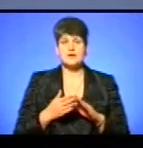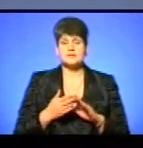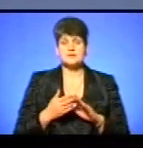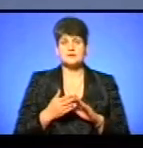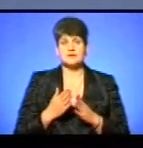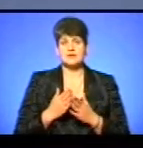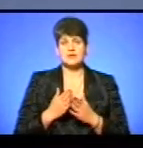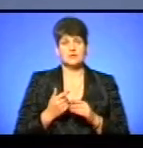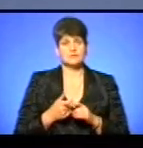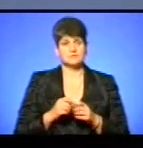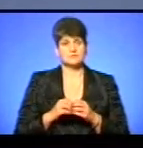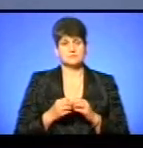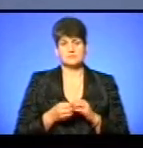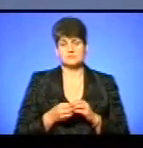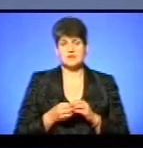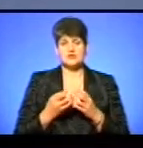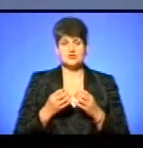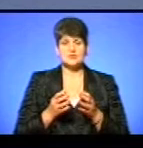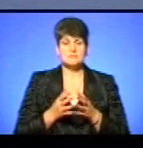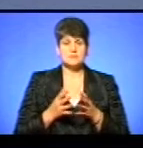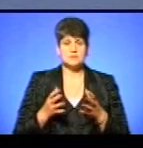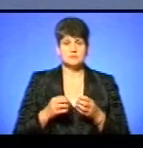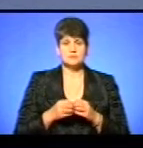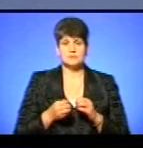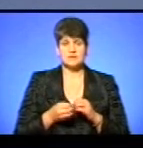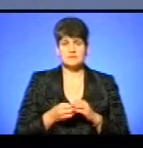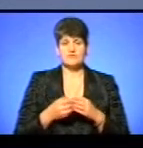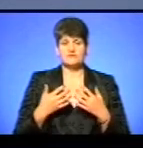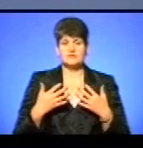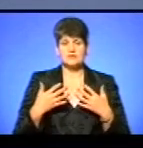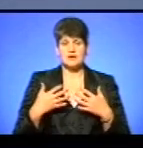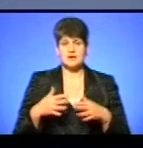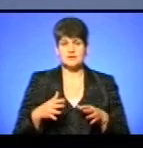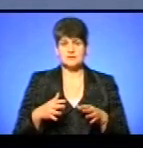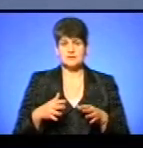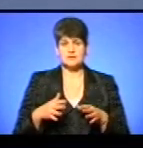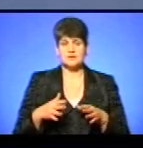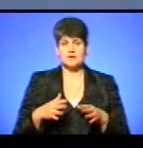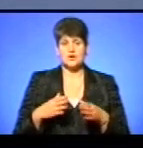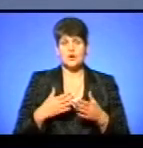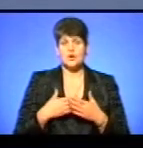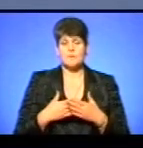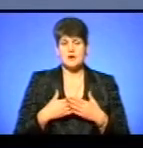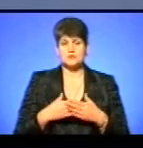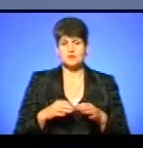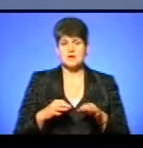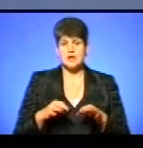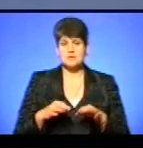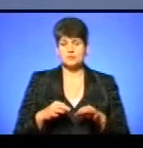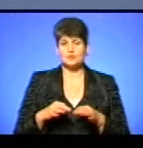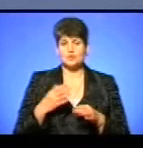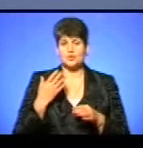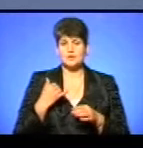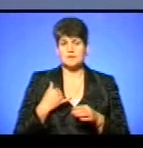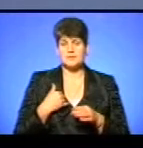досить загрозливою, а ще більше стала загрозливішою втрати громадського пасажерського транспорту, коли ми